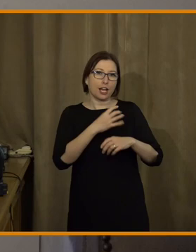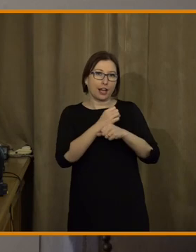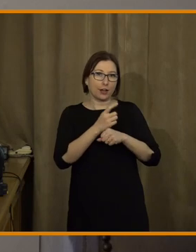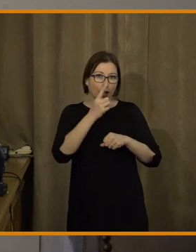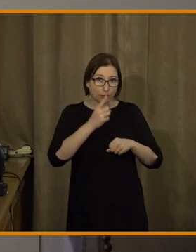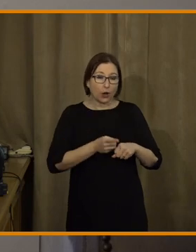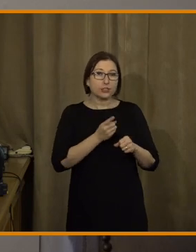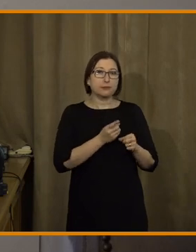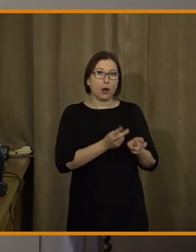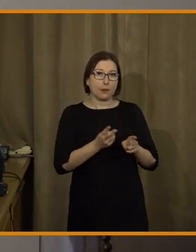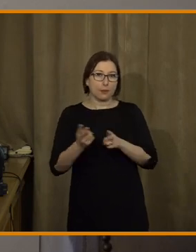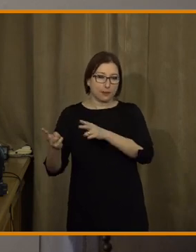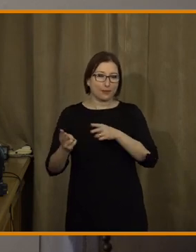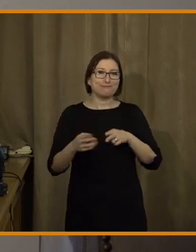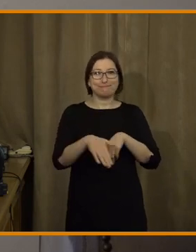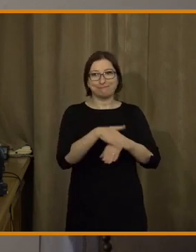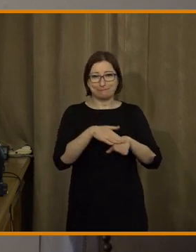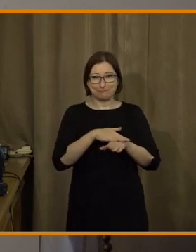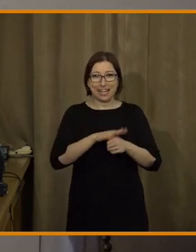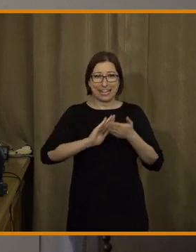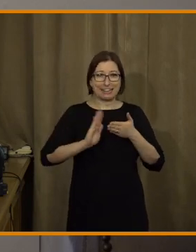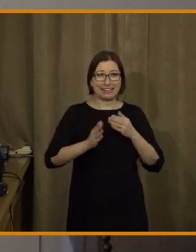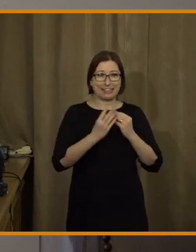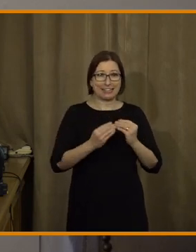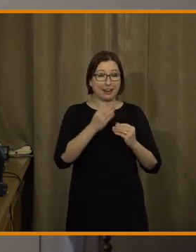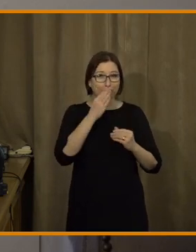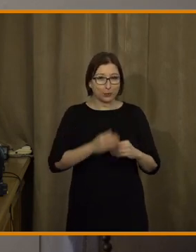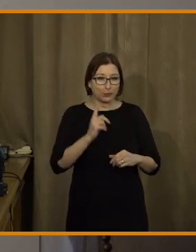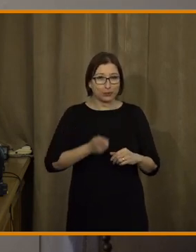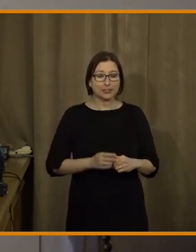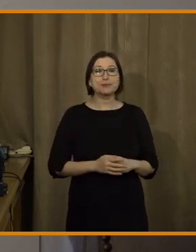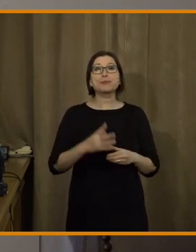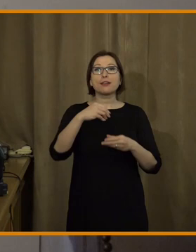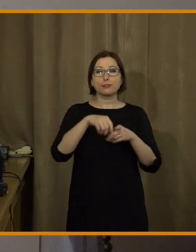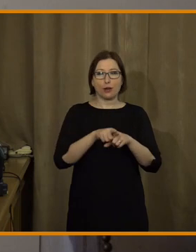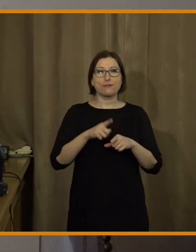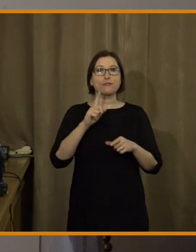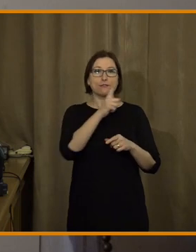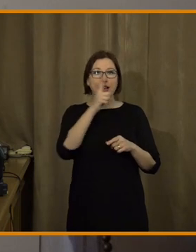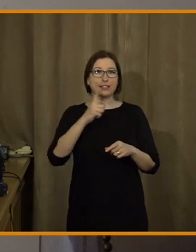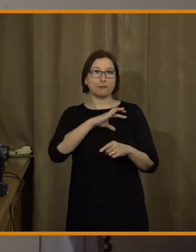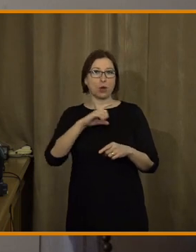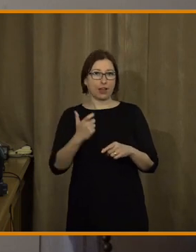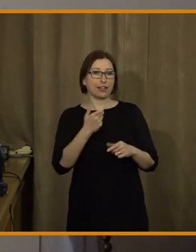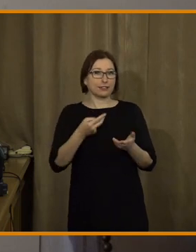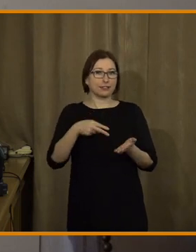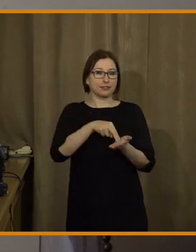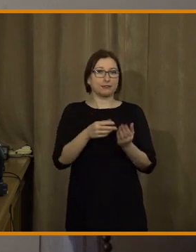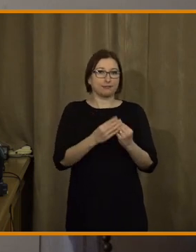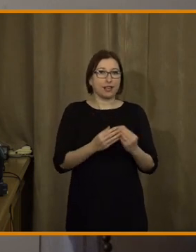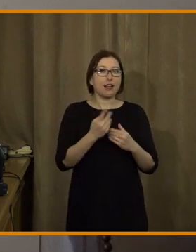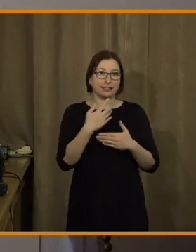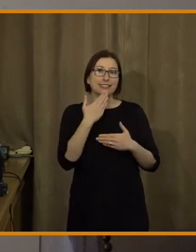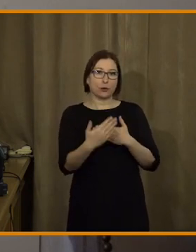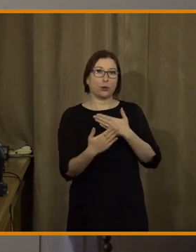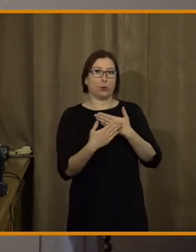popojit v tom průběhu, ale ještě nejprve, jak zmiňoval Václav Moravec, jsem moc ráda, že nás na to upozornil,